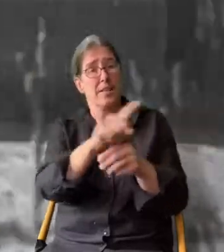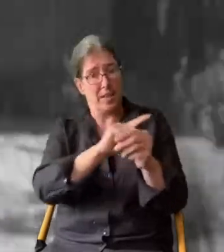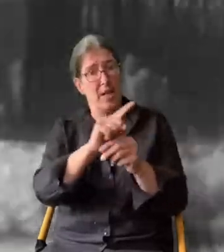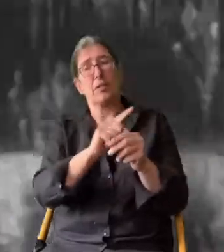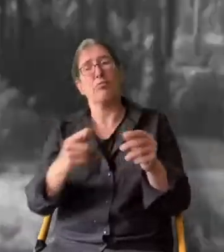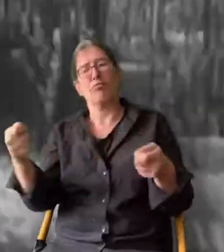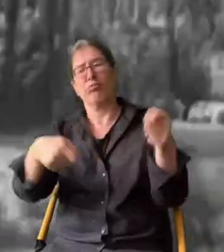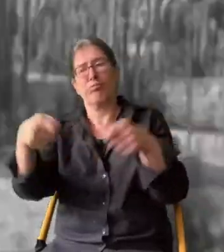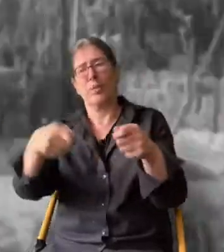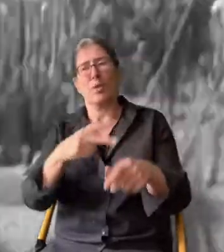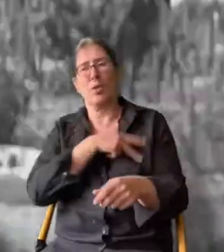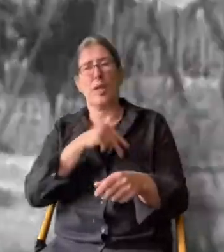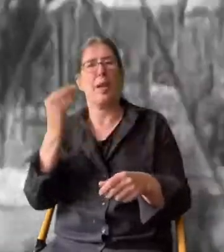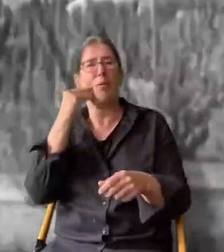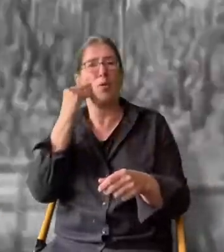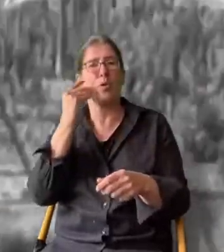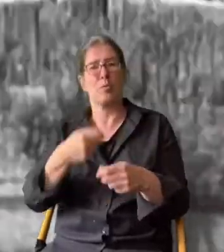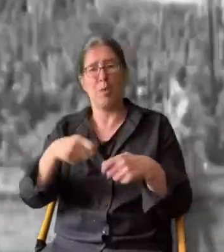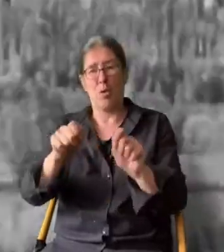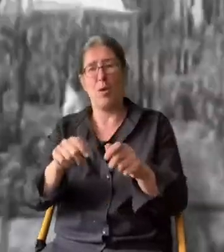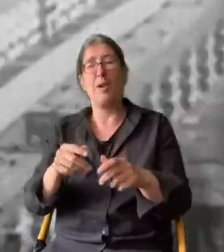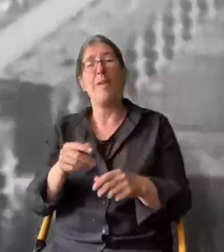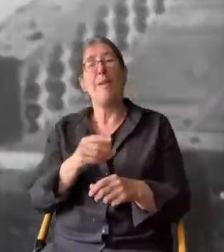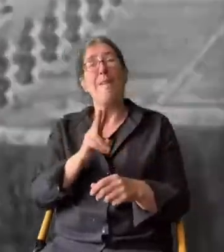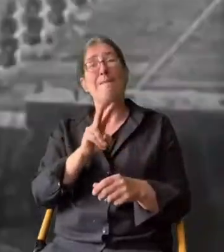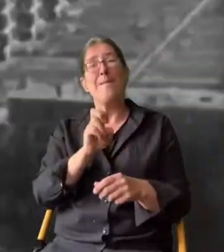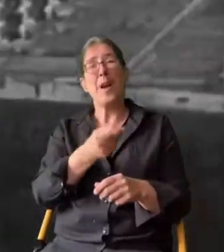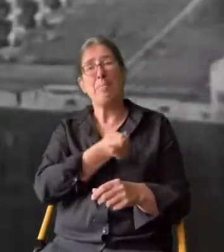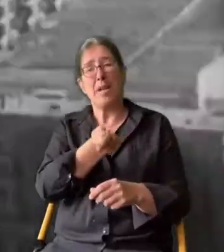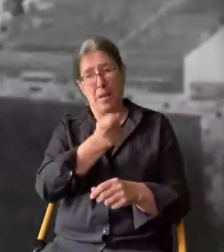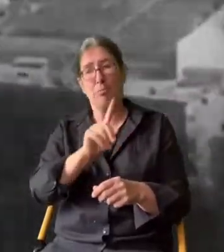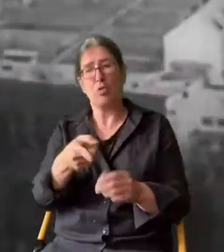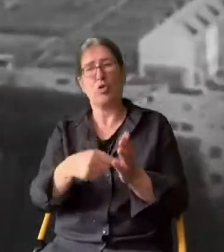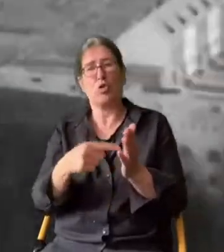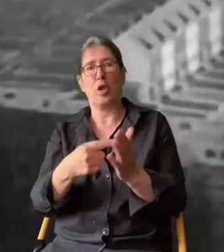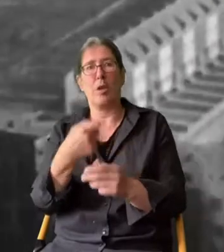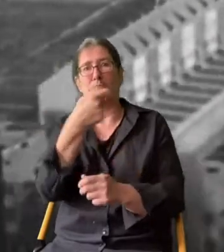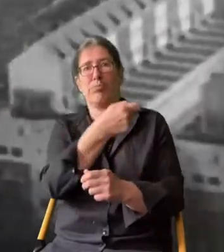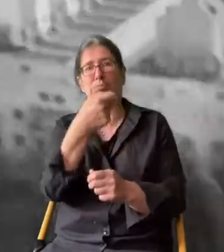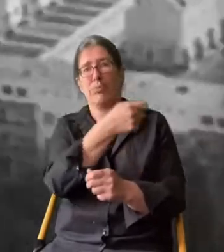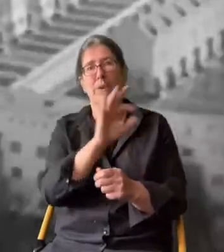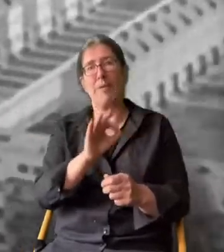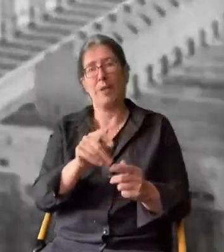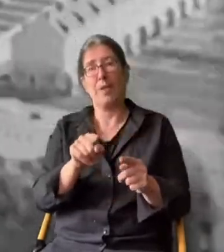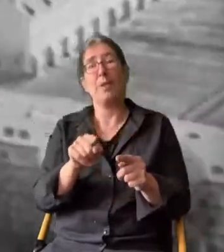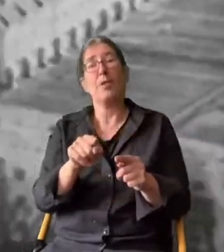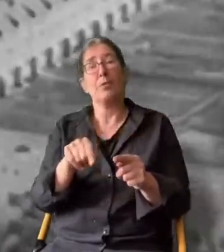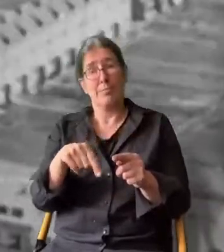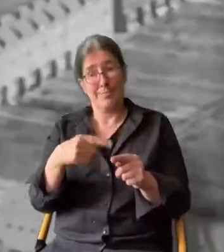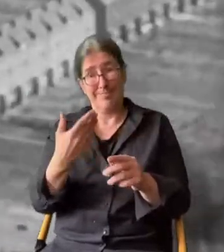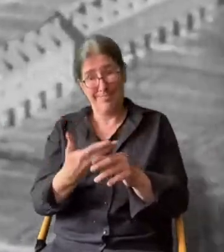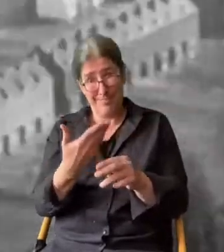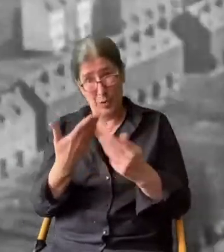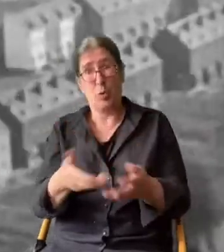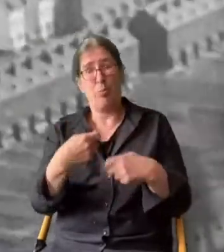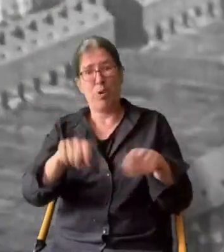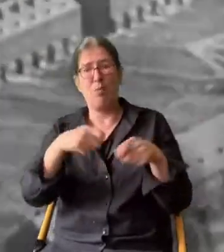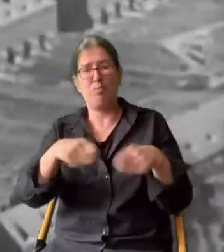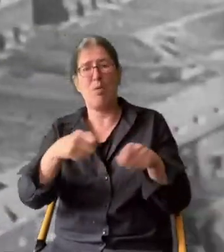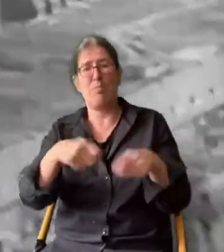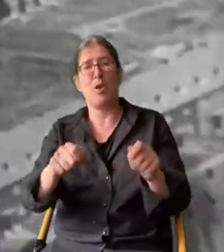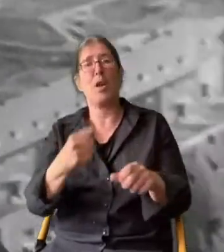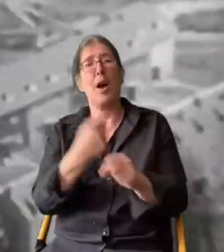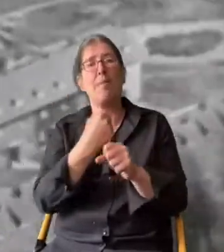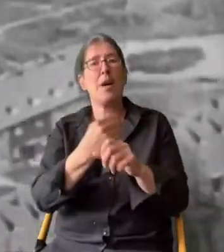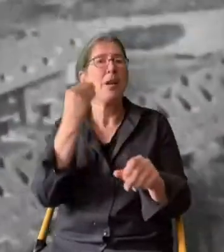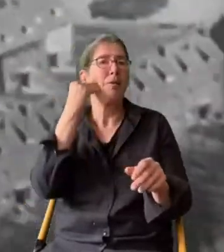Wohnungsbau bekämpft. Vermieter müssen eine Steuer auf die Miete entrichten. Damit werden Arbeiterwohnungen, ja,